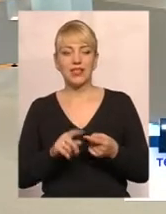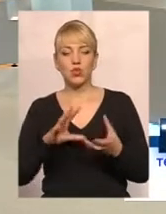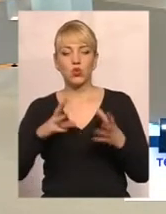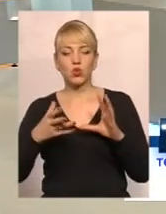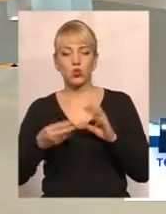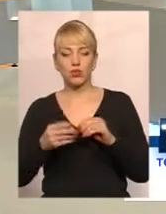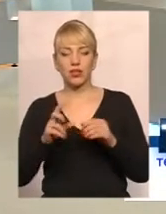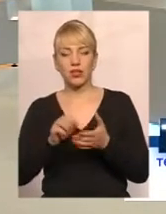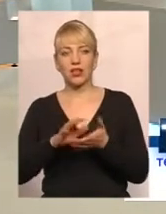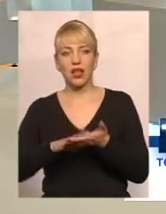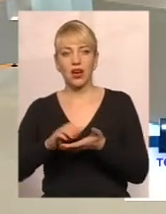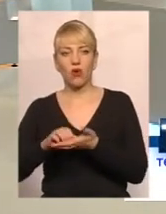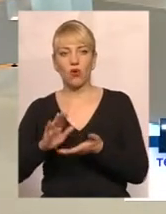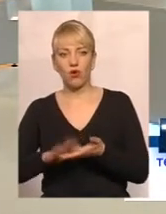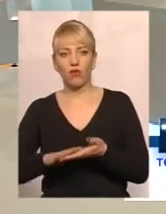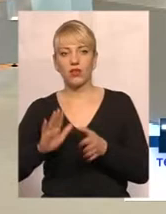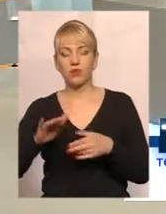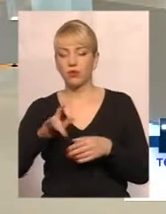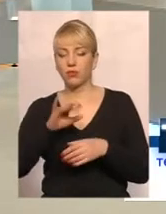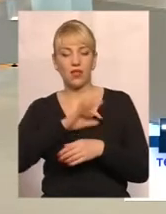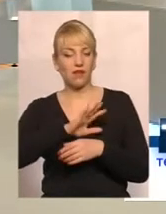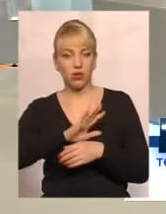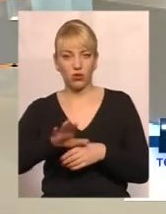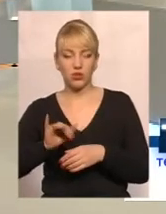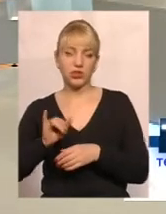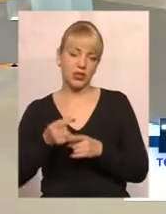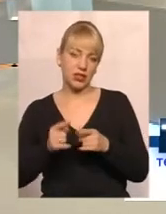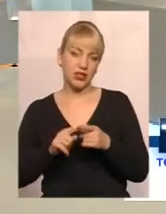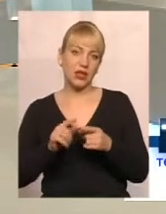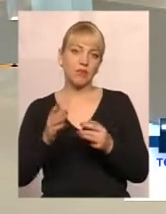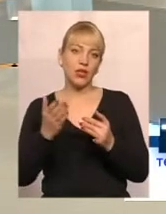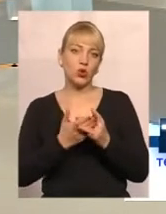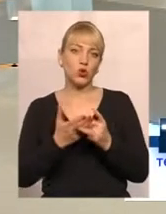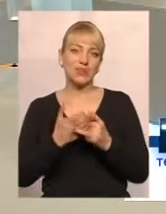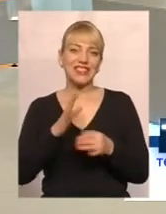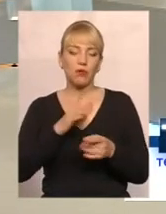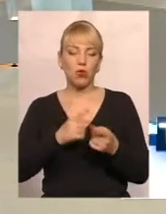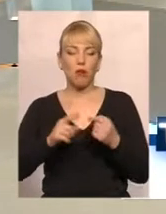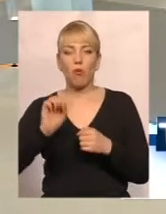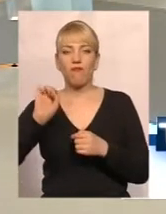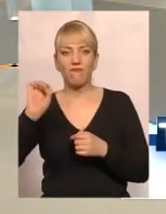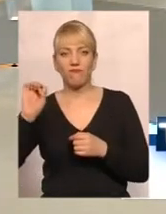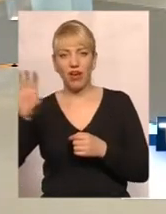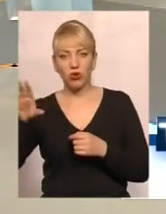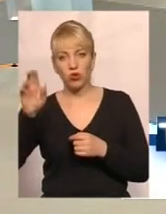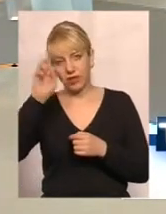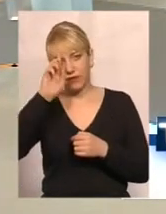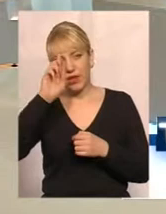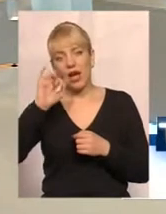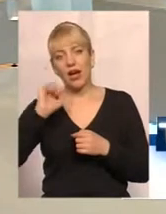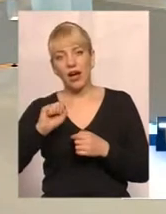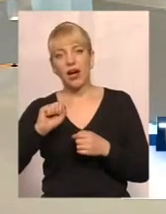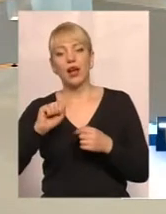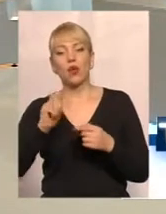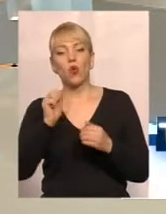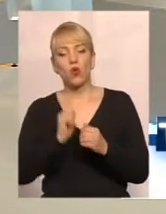нараховували субсидію, потім вона була невикористана. І, відповідно, цю субсидію було повернуто кожному одержувачу субсидії,